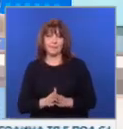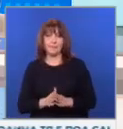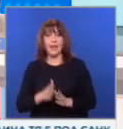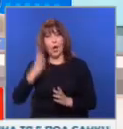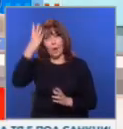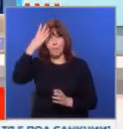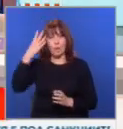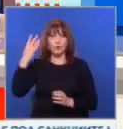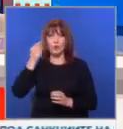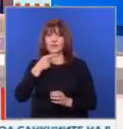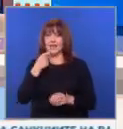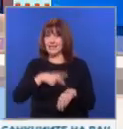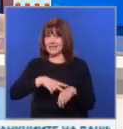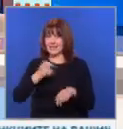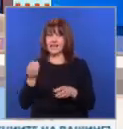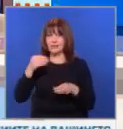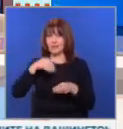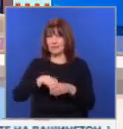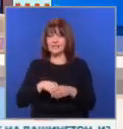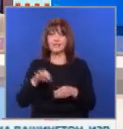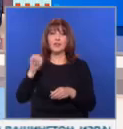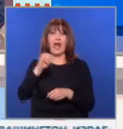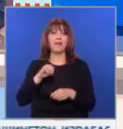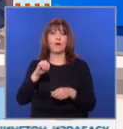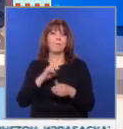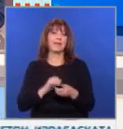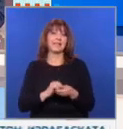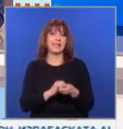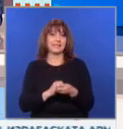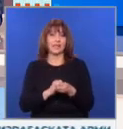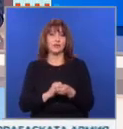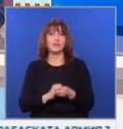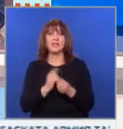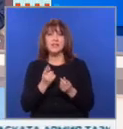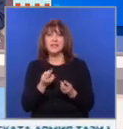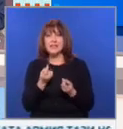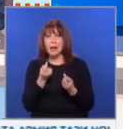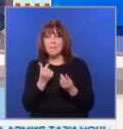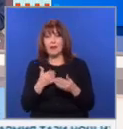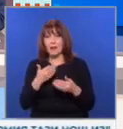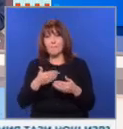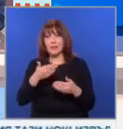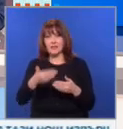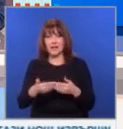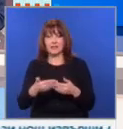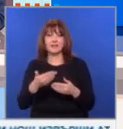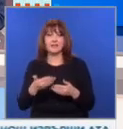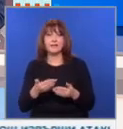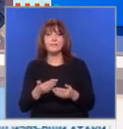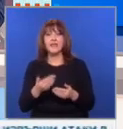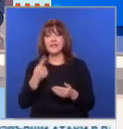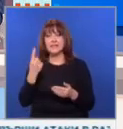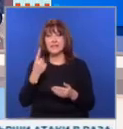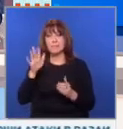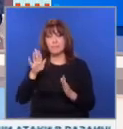света молдовците казаха да на присъединяването на страната към Европейския съюз, но с много крехка преднина пред евроскептиците с по